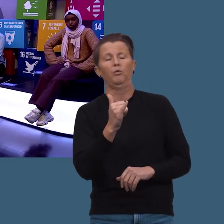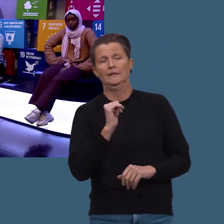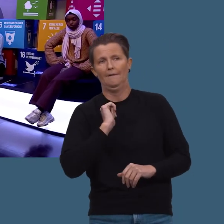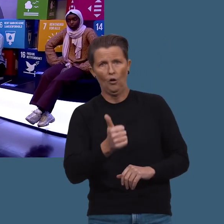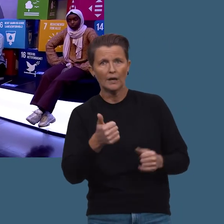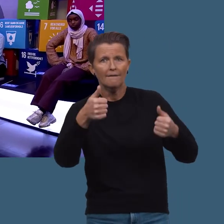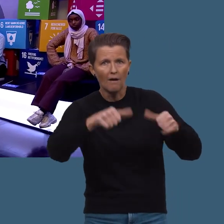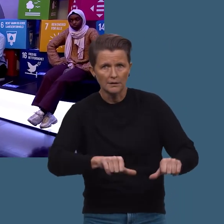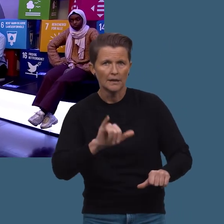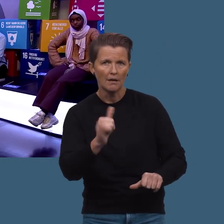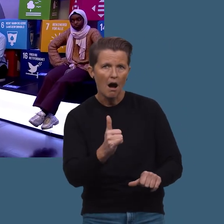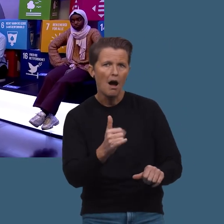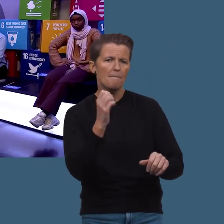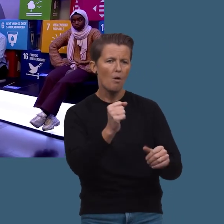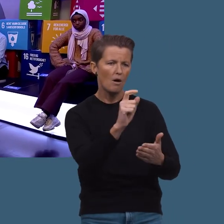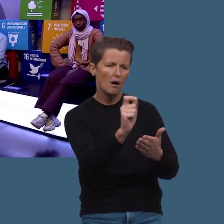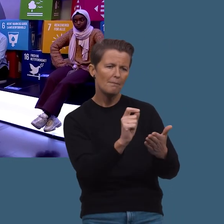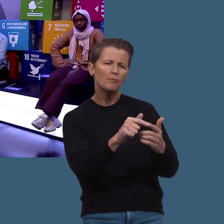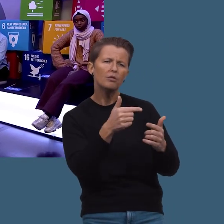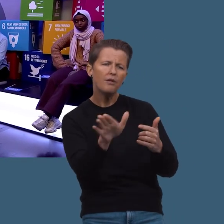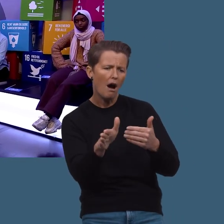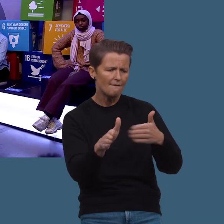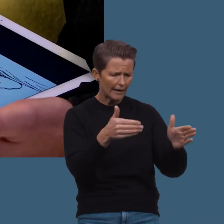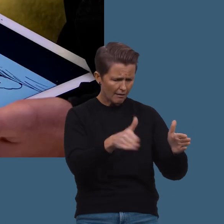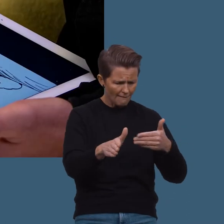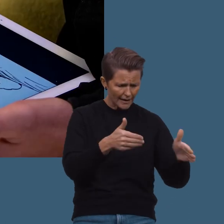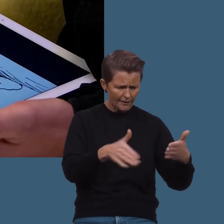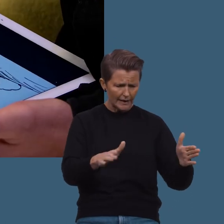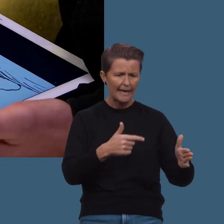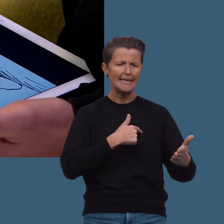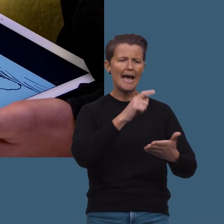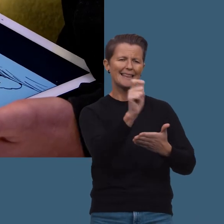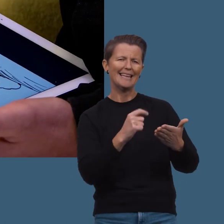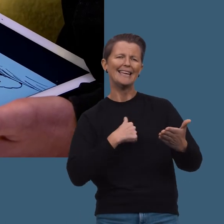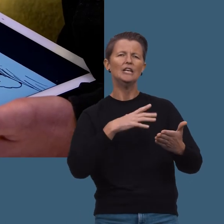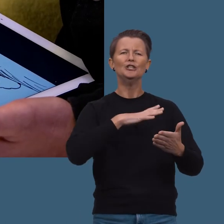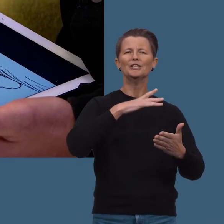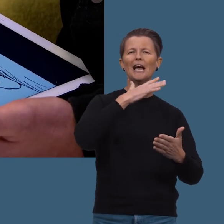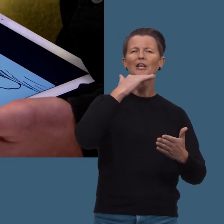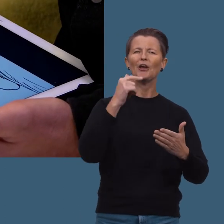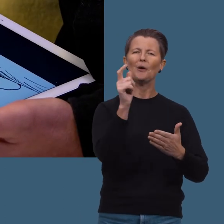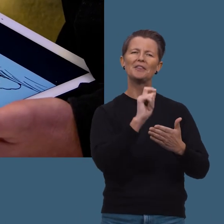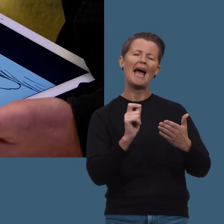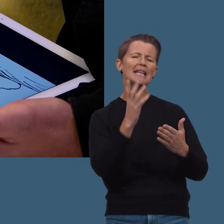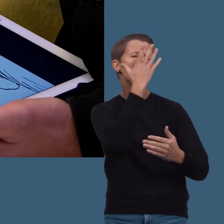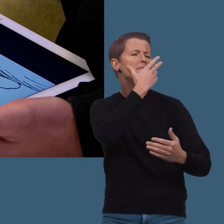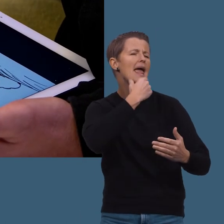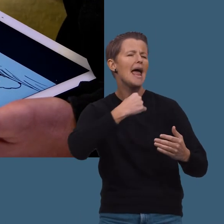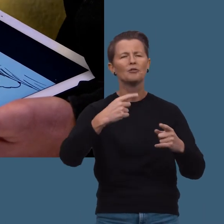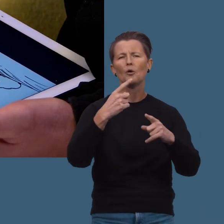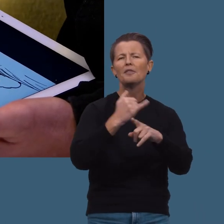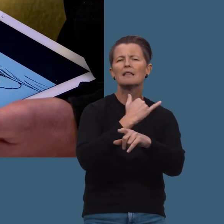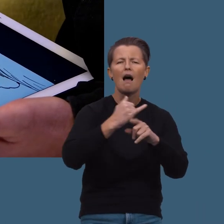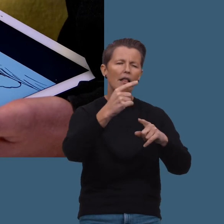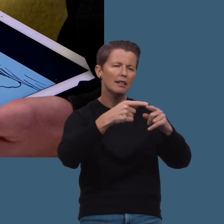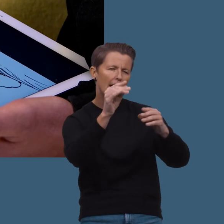kan si det, eller ja, det å ta vekk ting, det dreier seg veldig mye om det når jeg lager tegning. Så synes jeg det er litt gøy å tegne litt sånn pent og masse